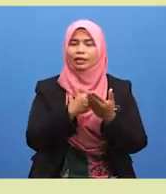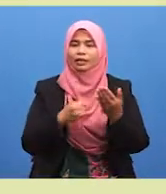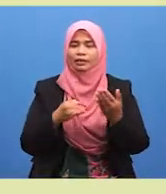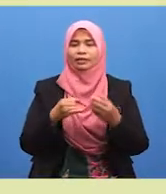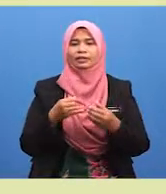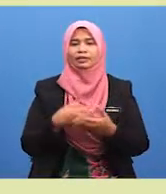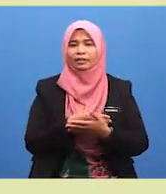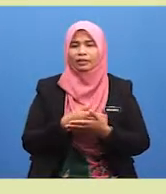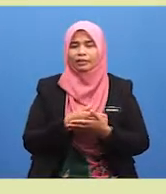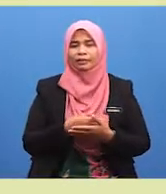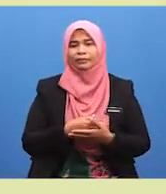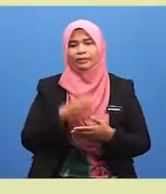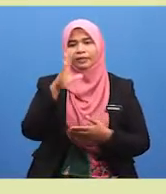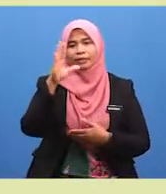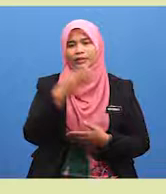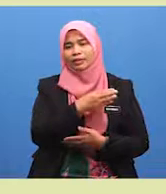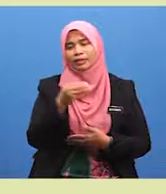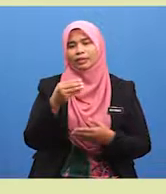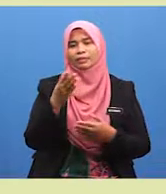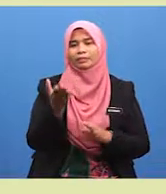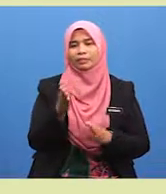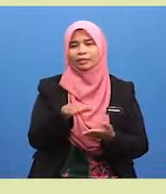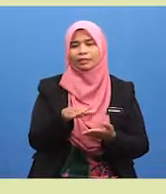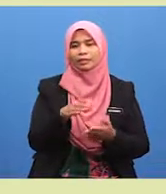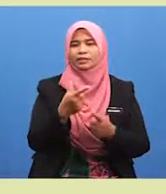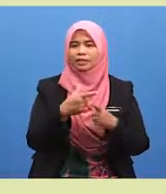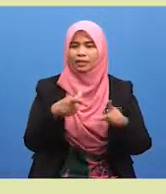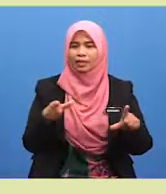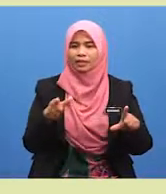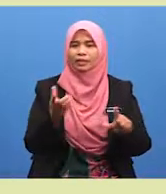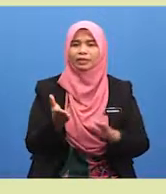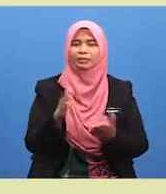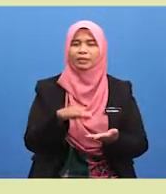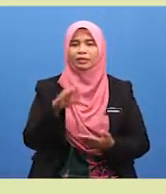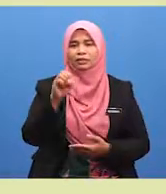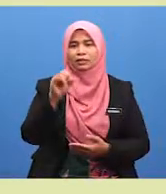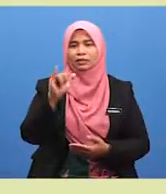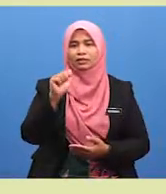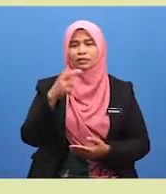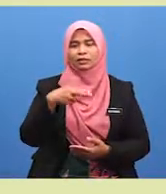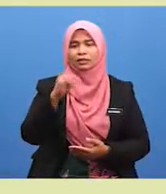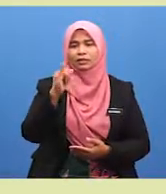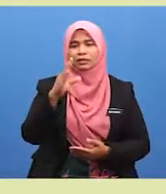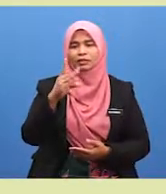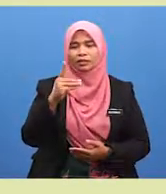melahirkan anak. Dan mati. Mati kena mandi juga.